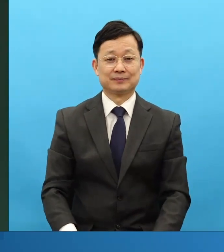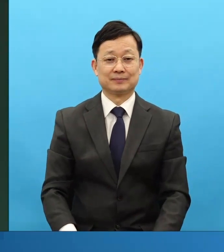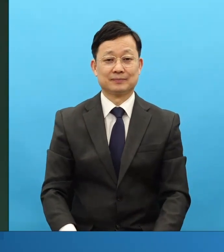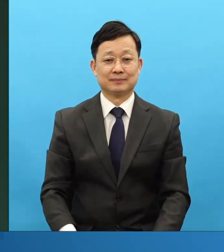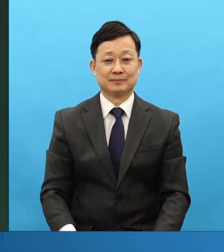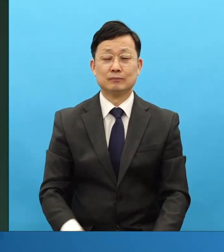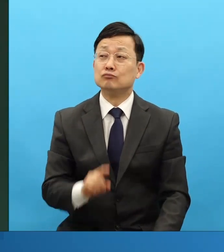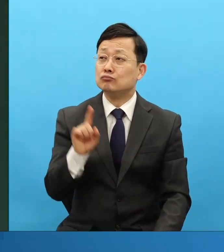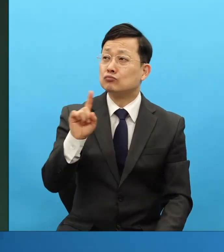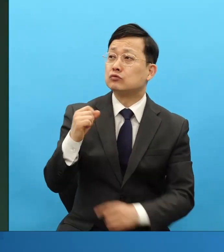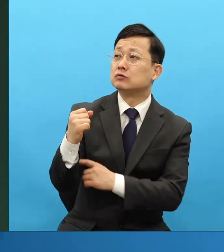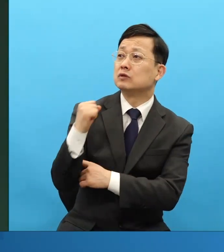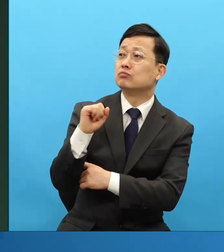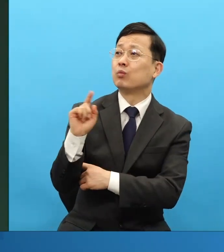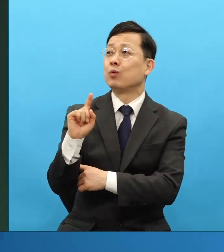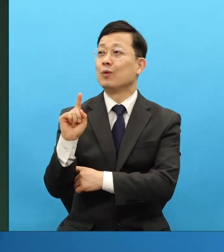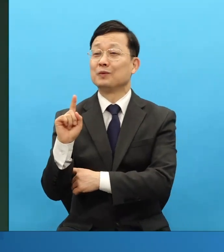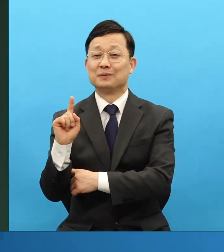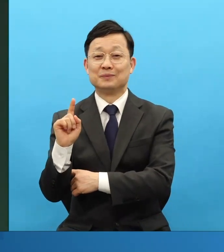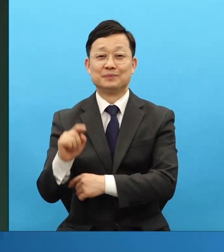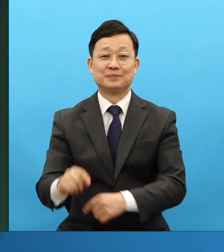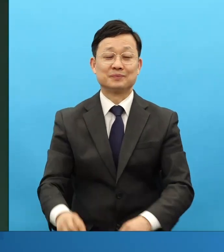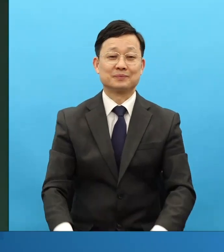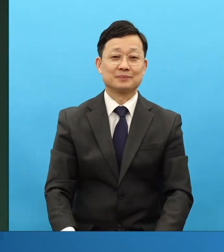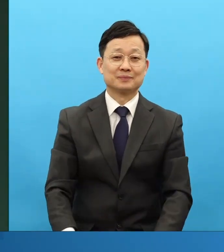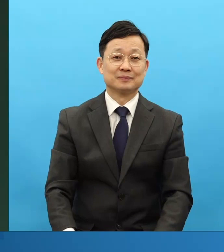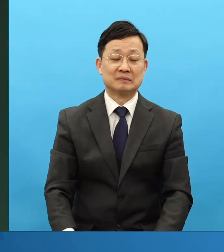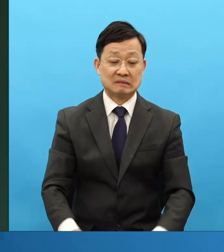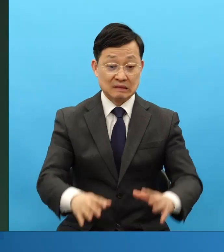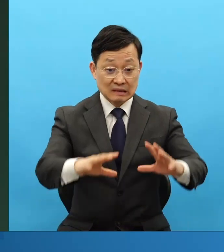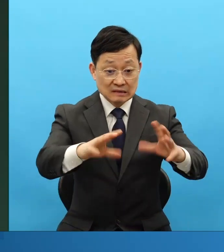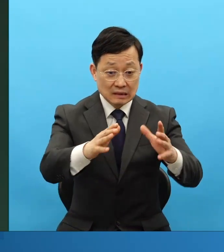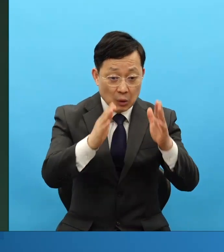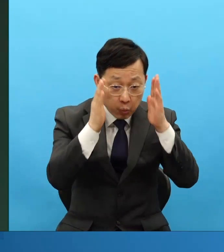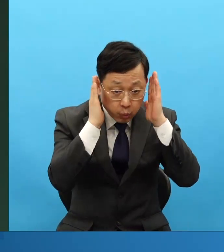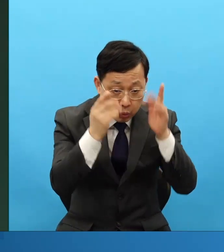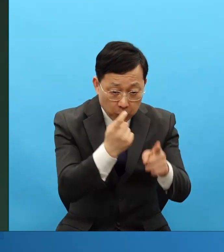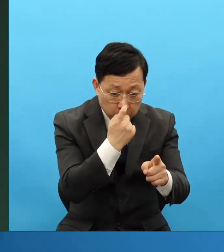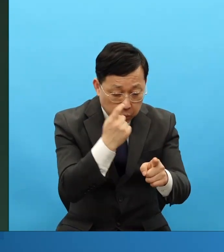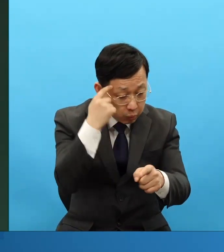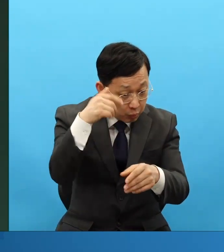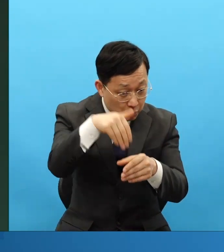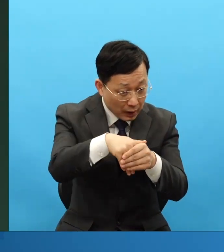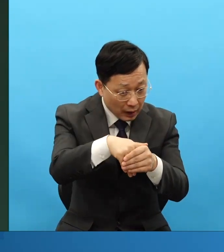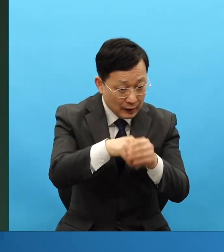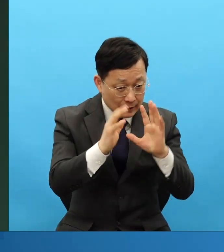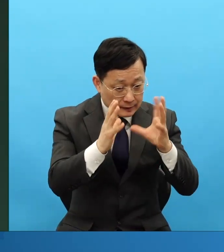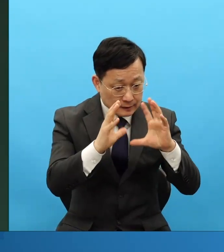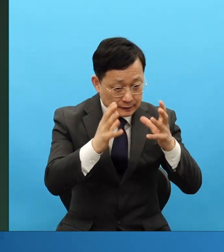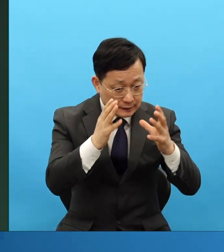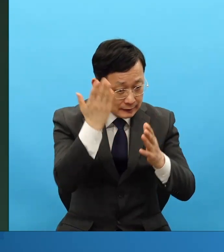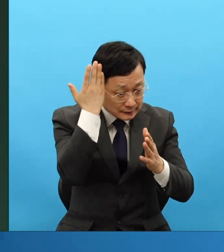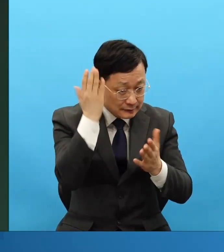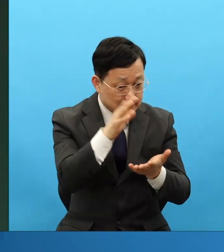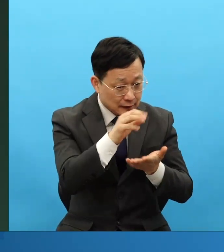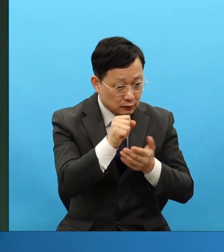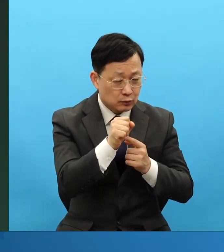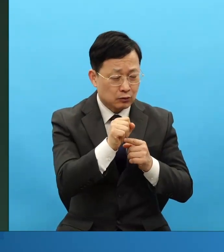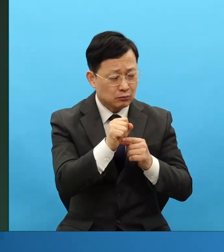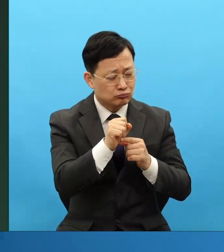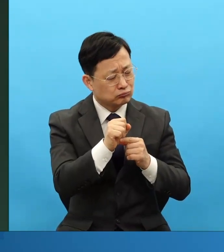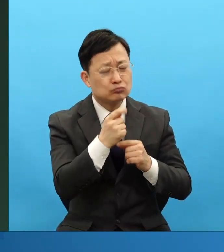어떤 힘 말입니까? 우리는 세상에서 병으로 많이 각인되어 있기 때문에 그렇게 하려는데 물론 그건 틀린 건 아닙니다.